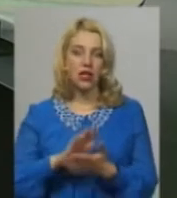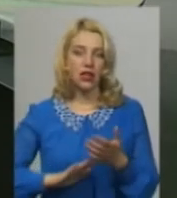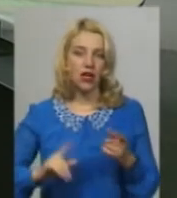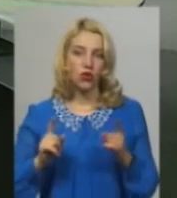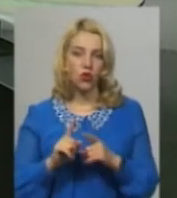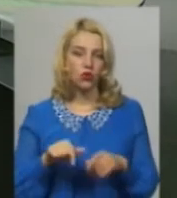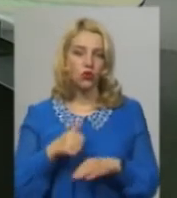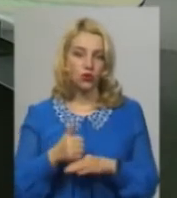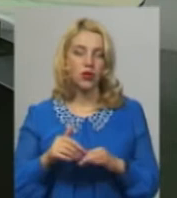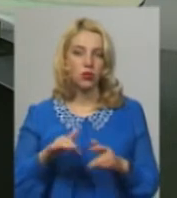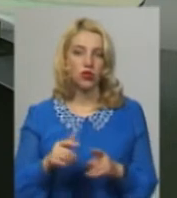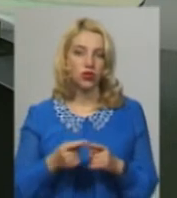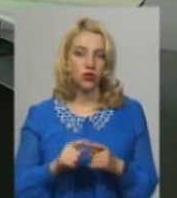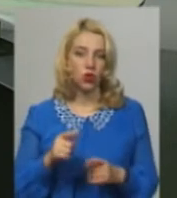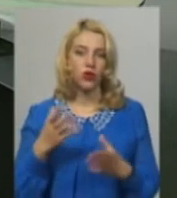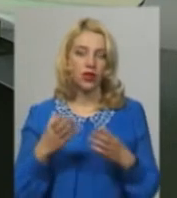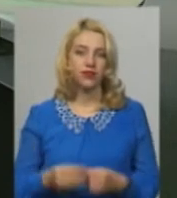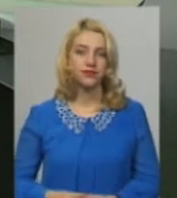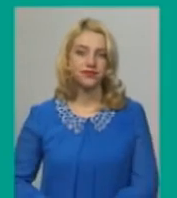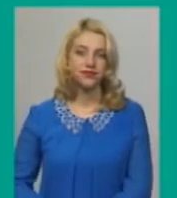Далі коротко про головні події сьогодні.